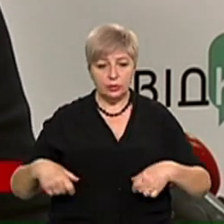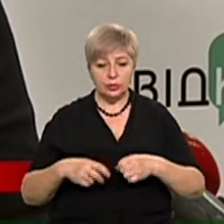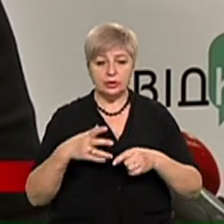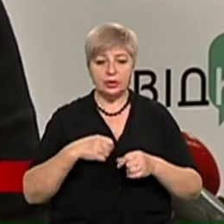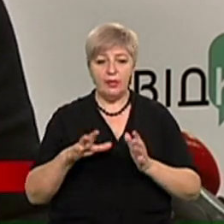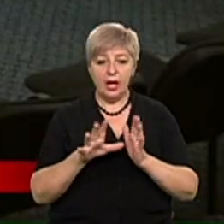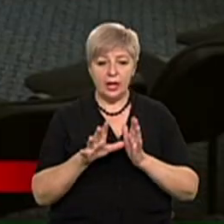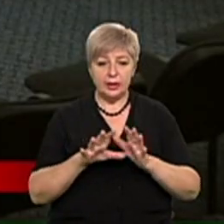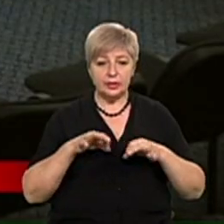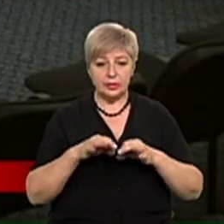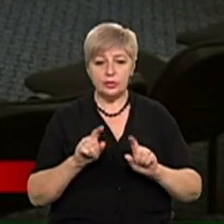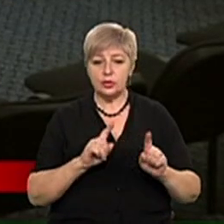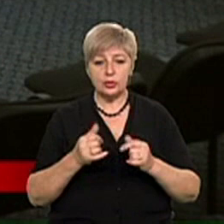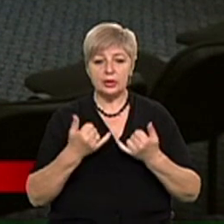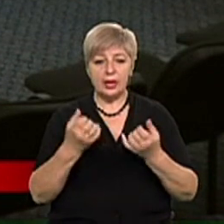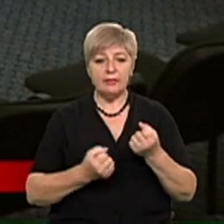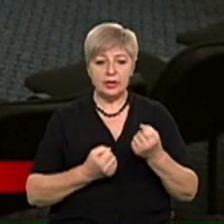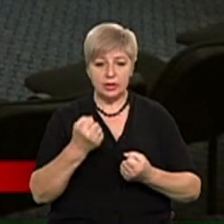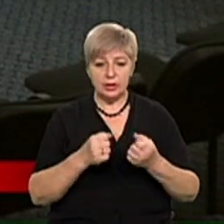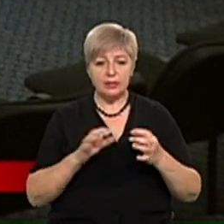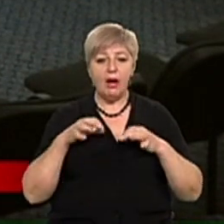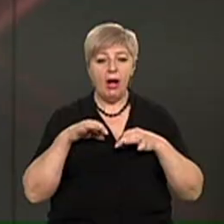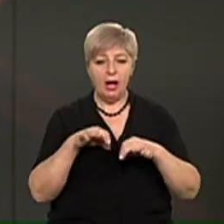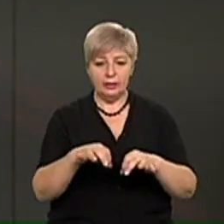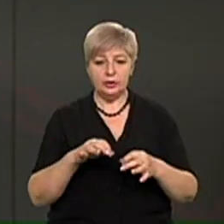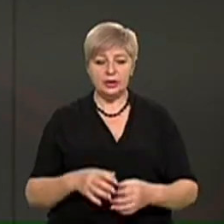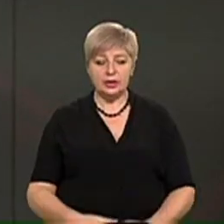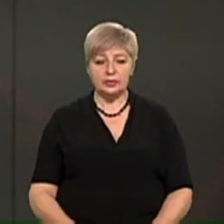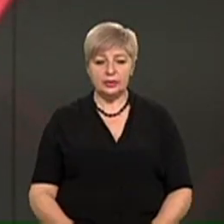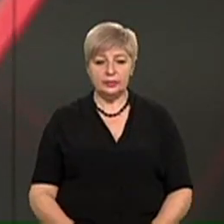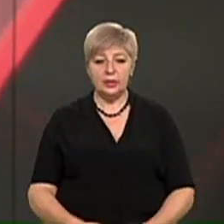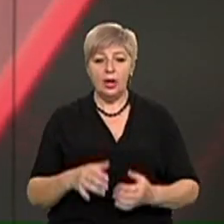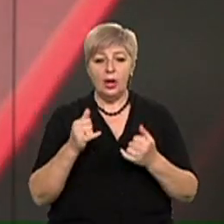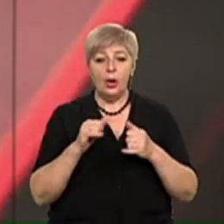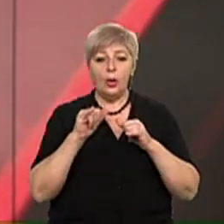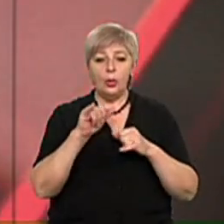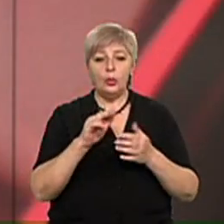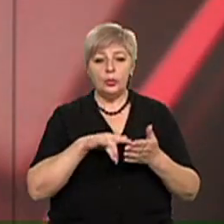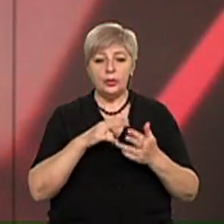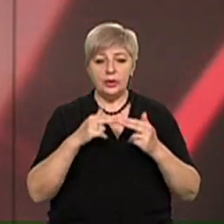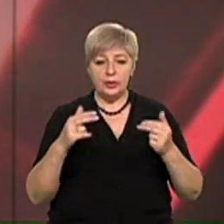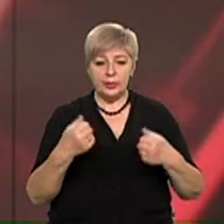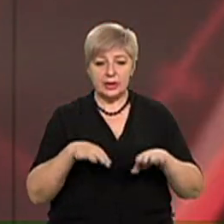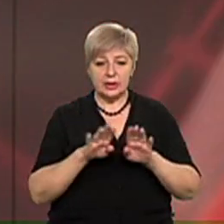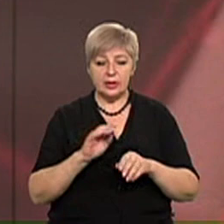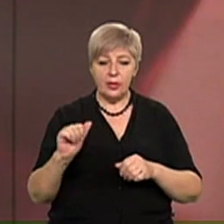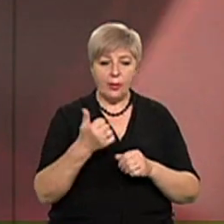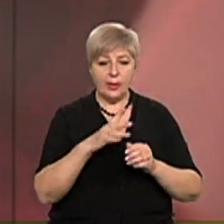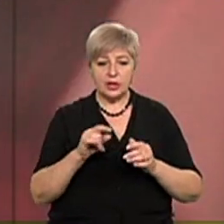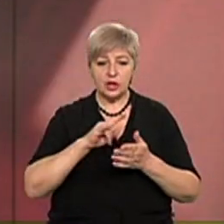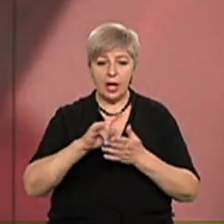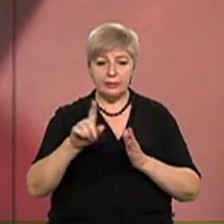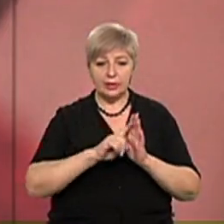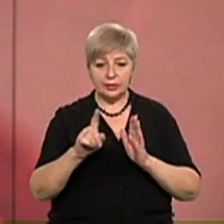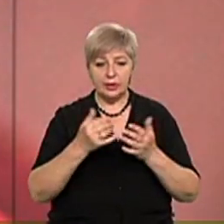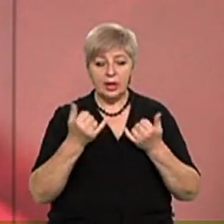електротранспорту, що для водіїв автотранспорту. У Дніпрі закрили перший авіарейс. Тепер містяни не